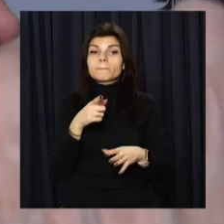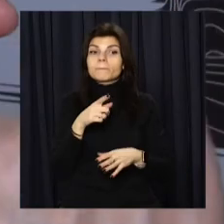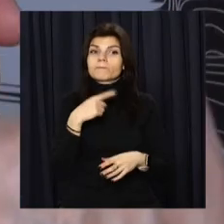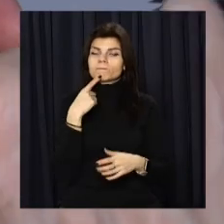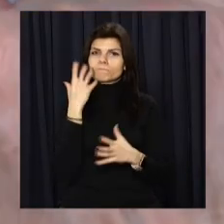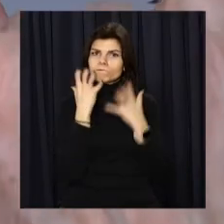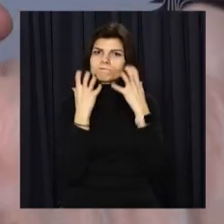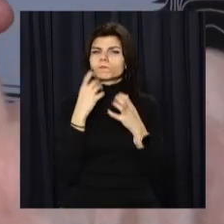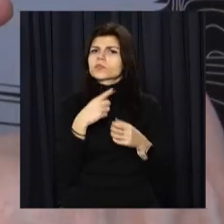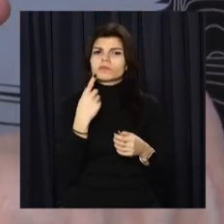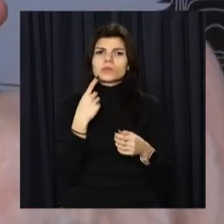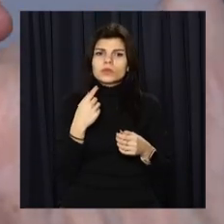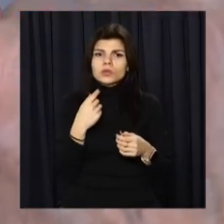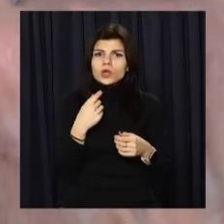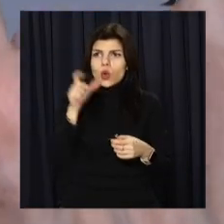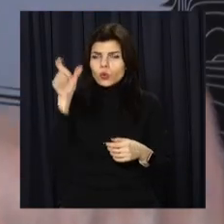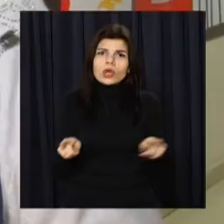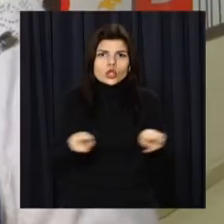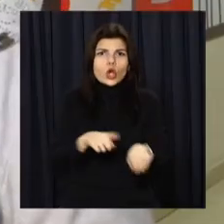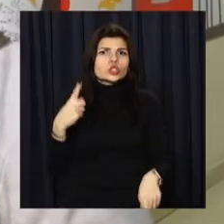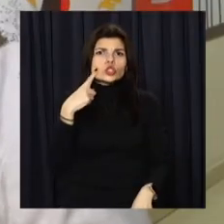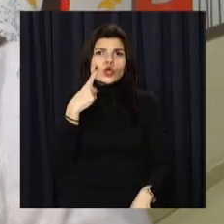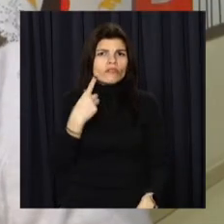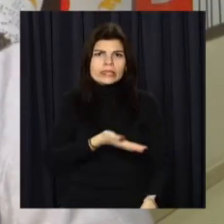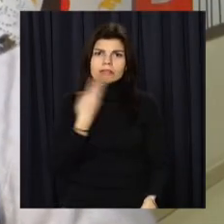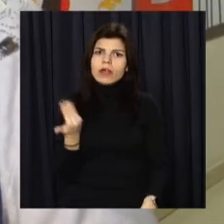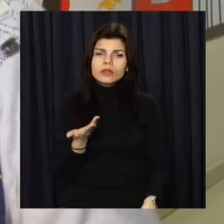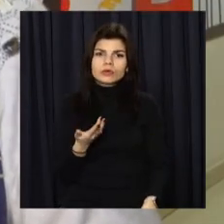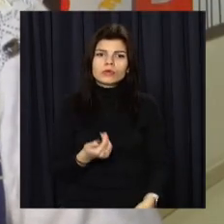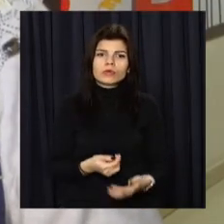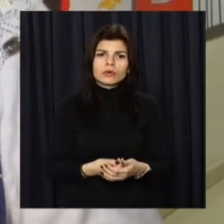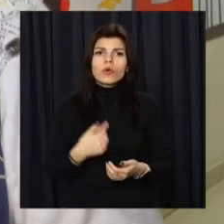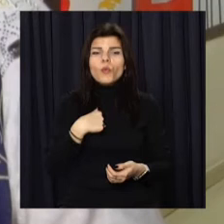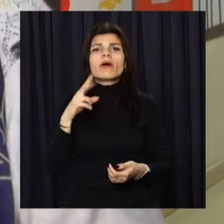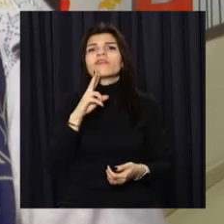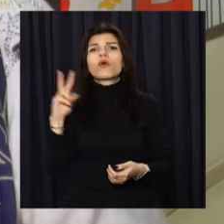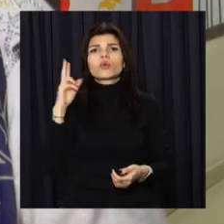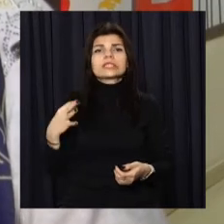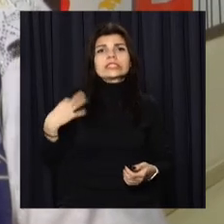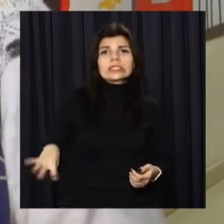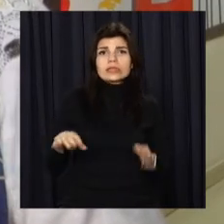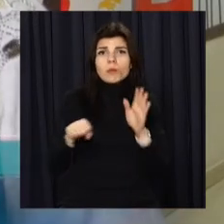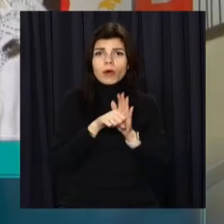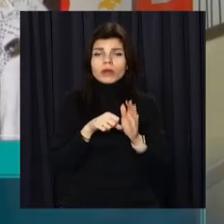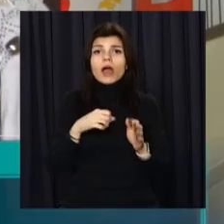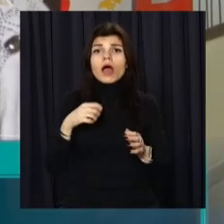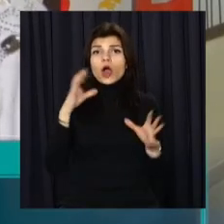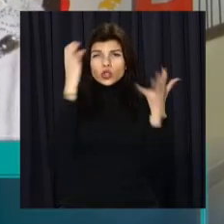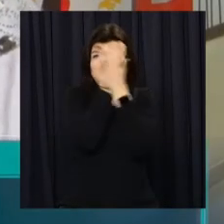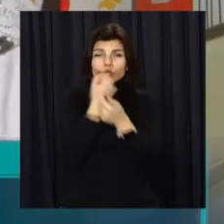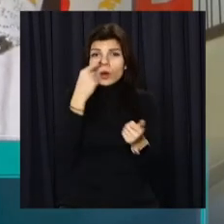Тетяна зовсім не має совісті. Два року у мене погиб сын. А мене звонить серед ночі